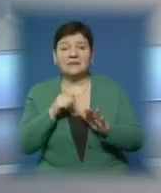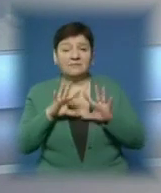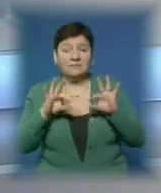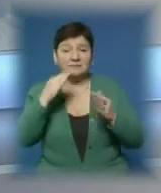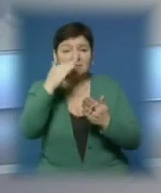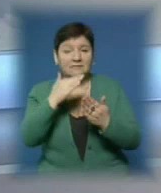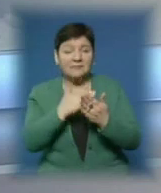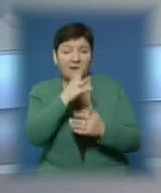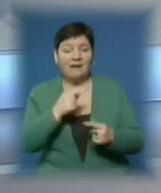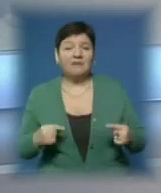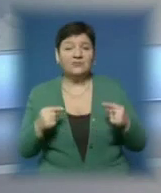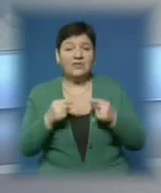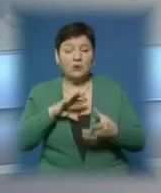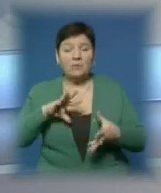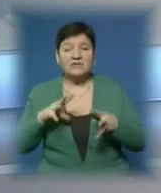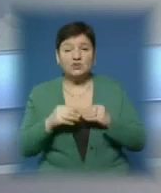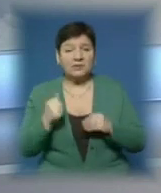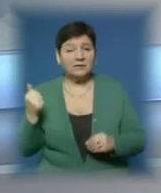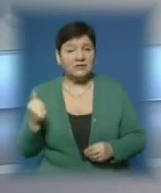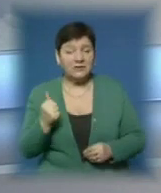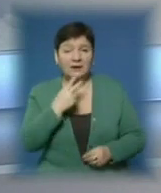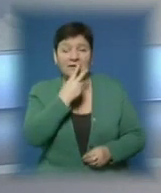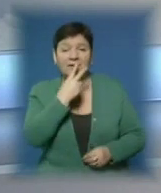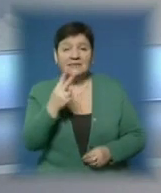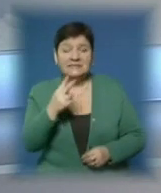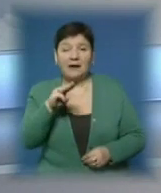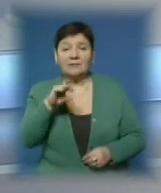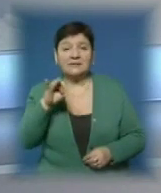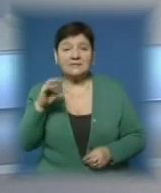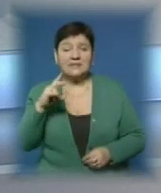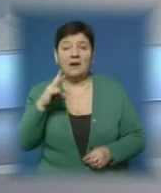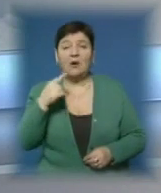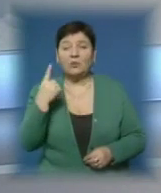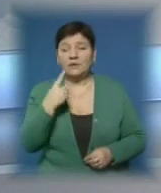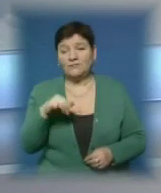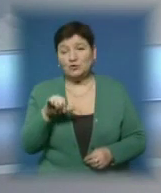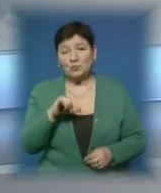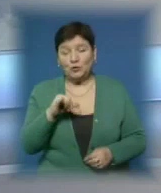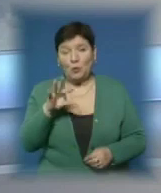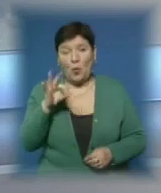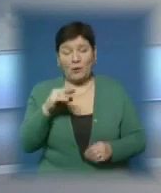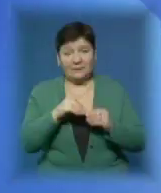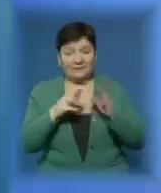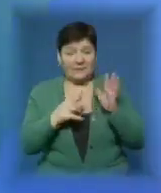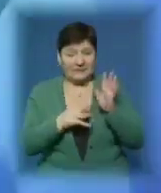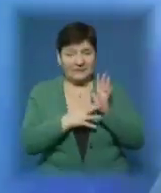-аналітичній програмі «Вчасно» під Сумки тижня. Дивіться в ефірі телеканалу ТС-1 вже в суботу о 19-й.